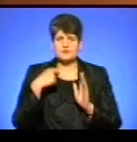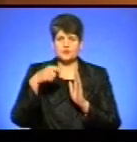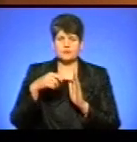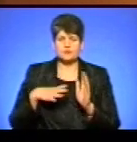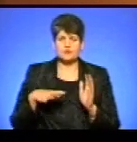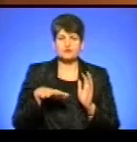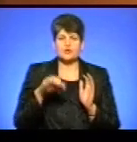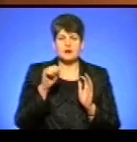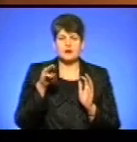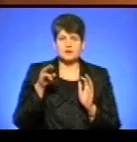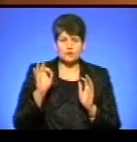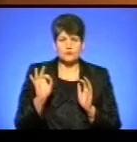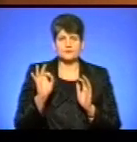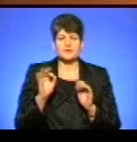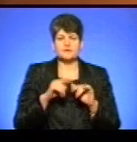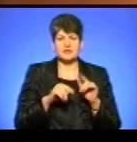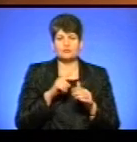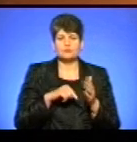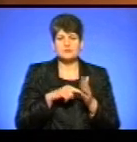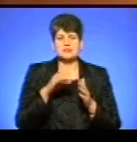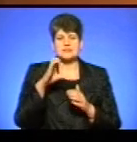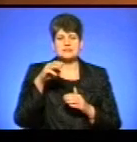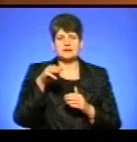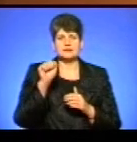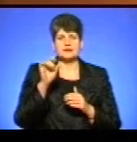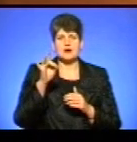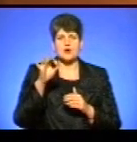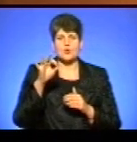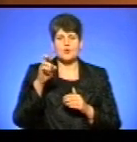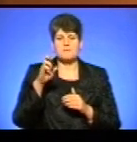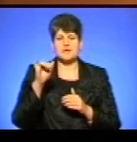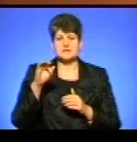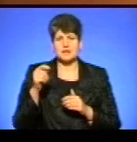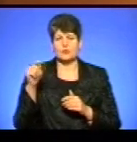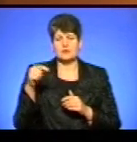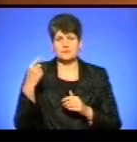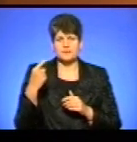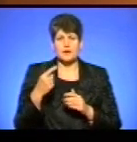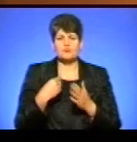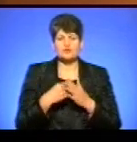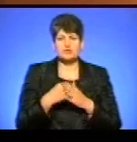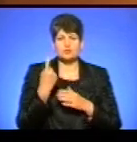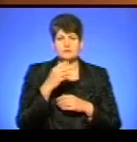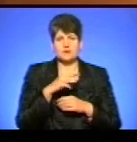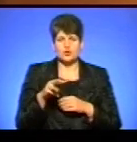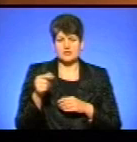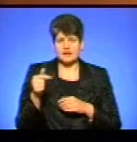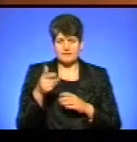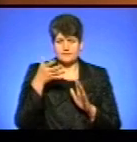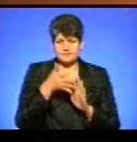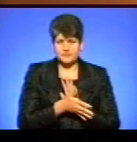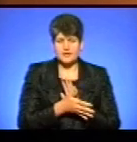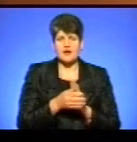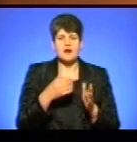АТО, рідному містечку Сергія Жадана, Старобільську на Луганщині. Бюджет «Дикого поля» – 31 мільйон гривень, а версія, яку